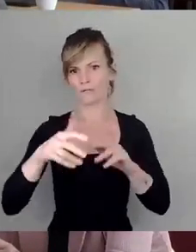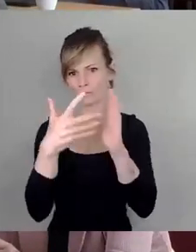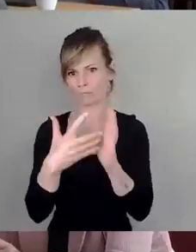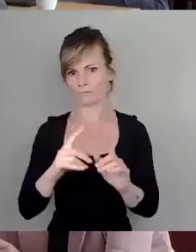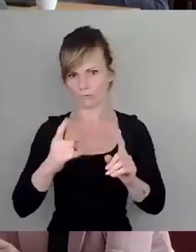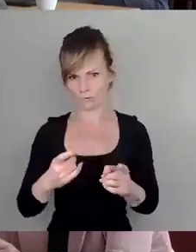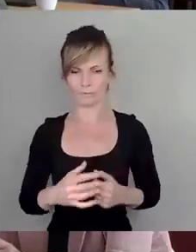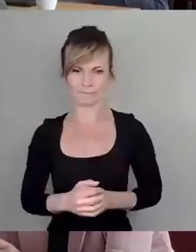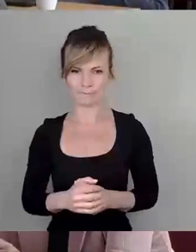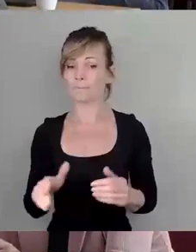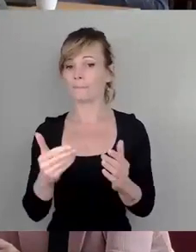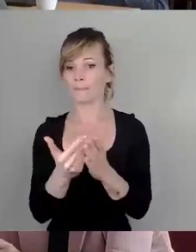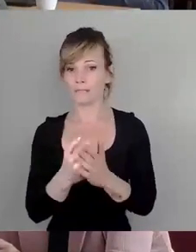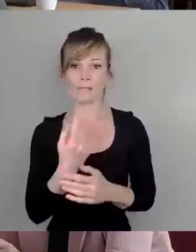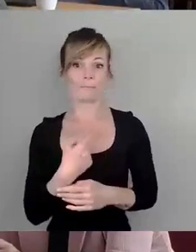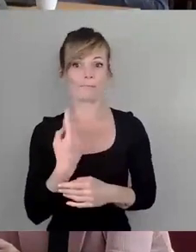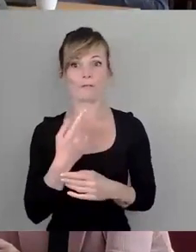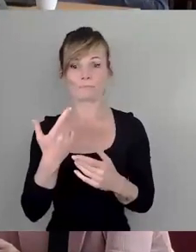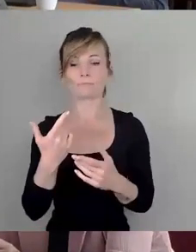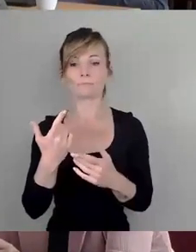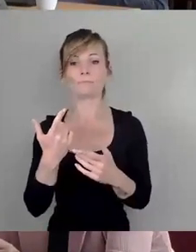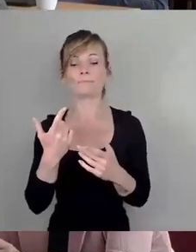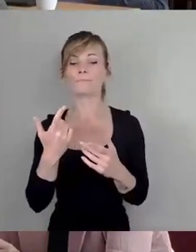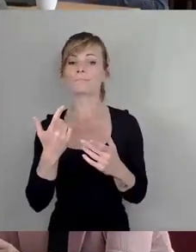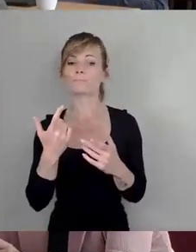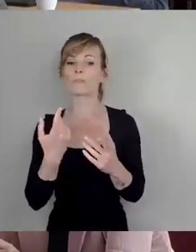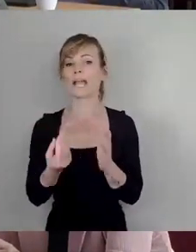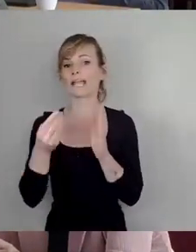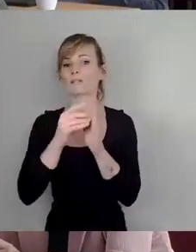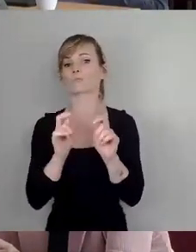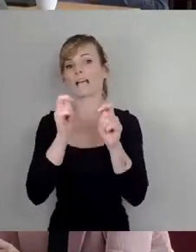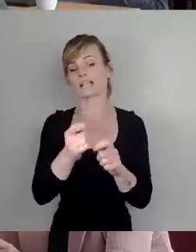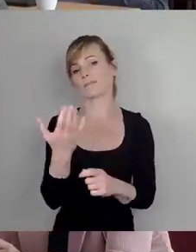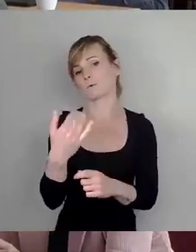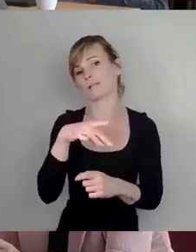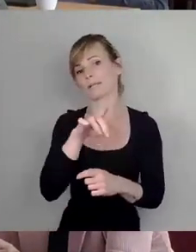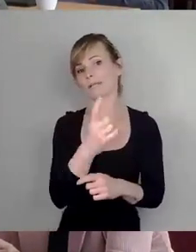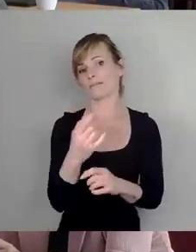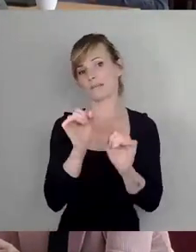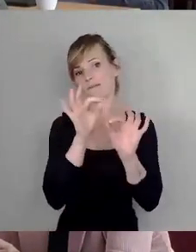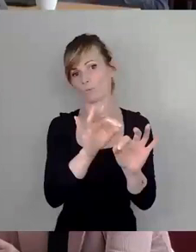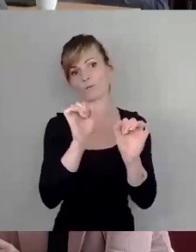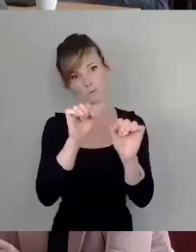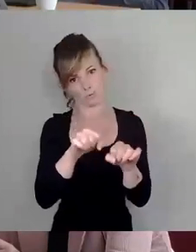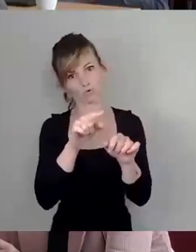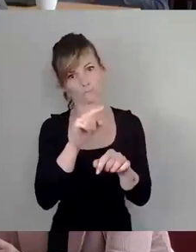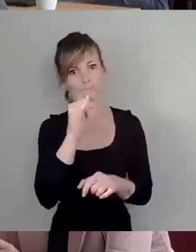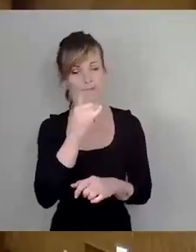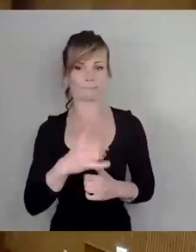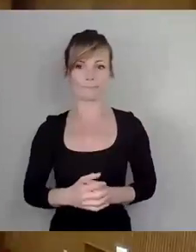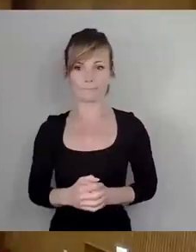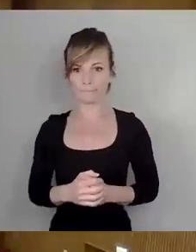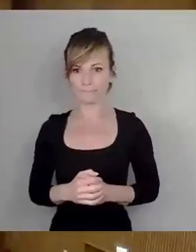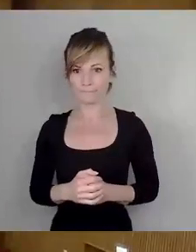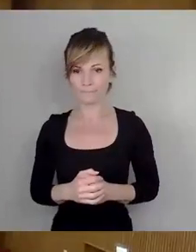Also insofern stimmen wir dem Ergänzungsantrag der SPD zu. Okay. Dann CDU-Fraktion. Mario Schmidt,